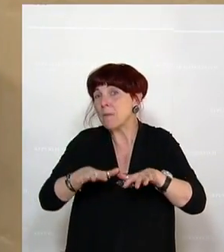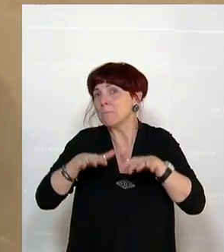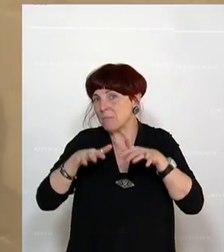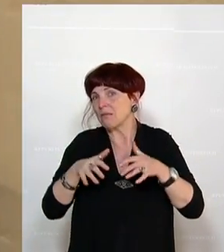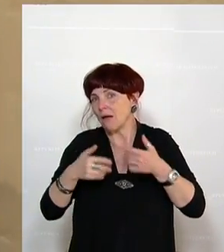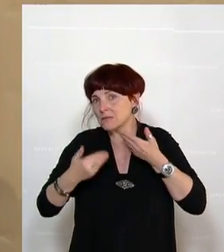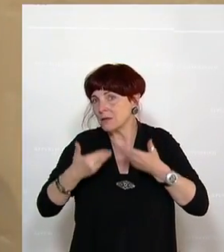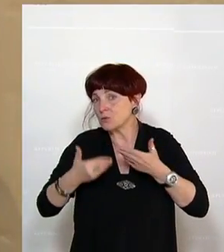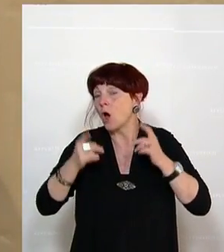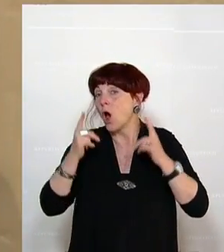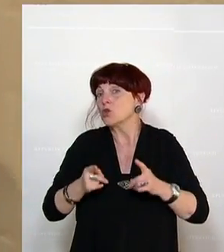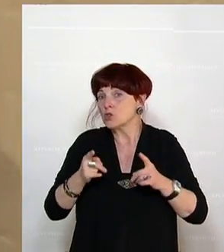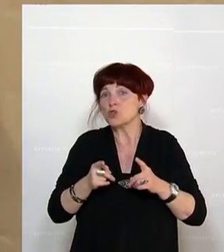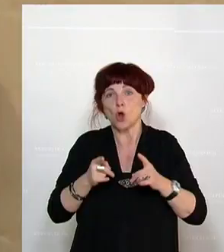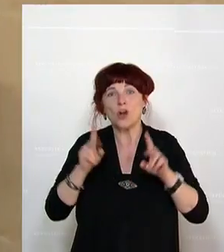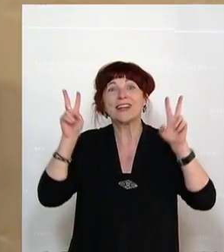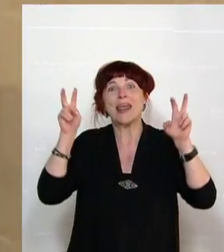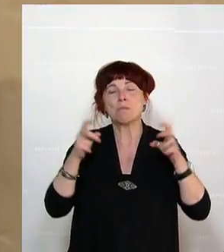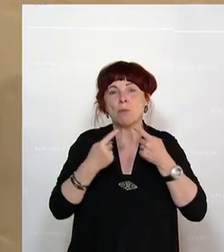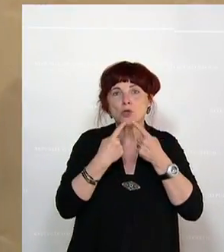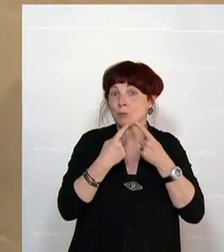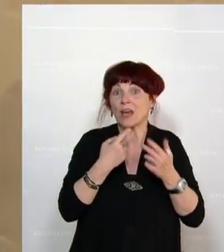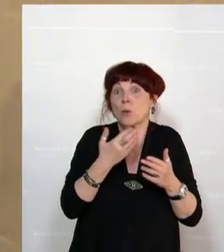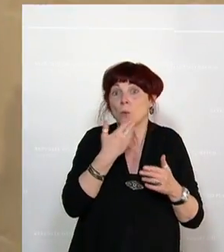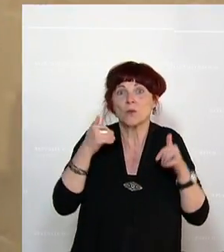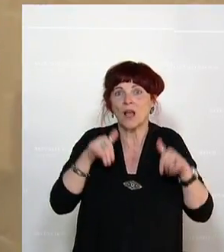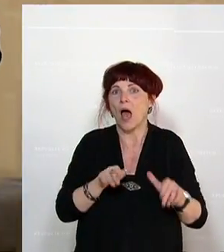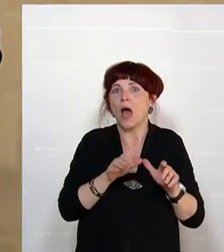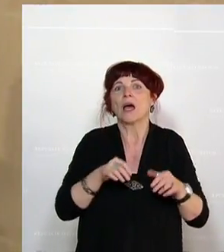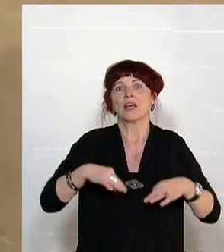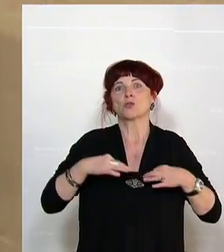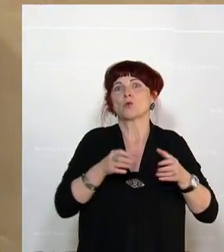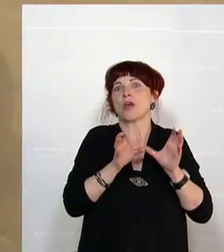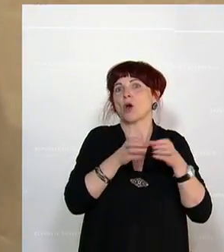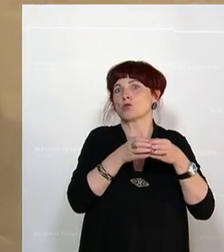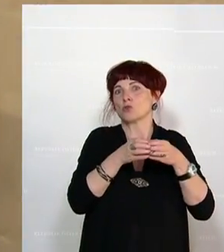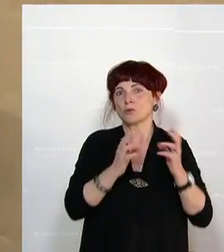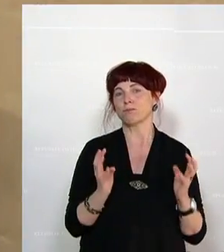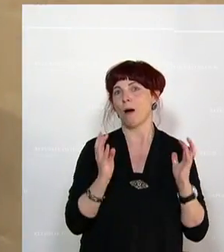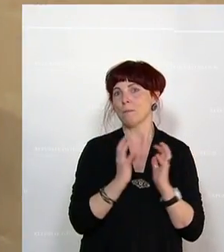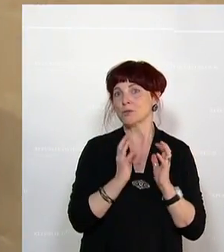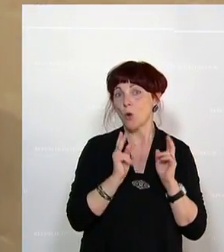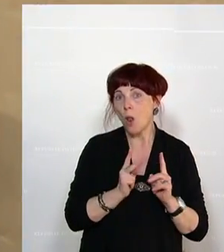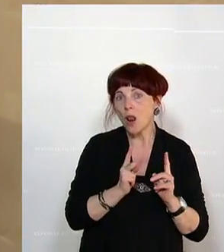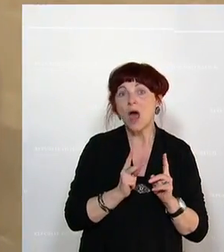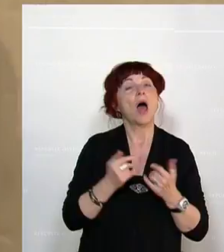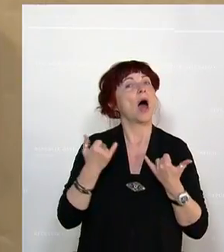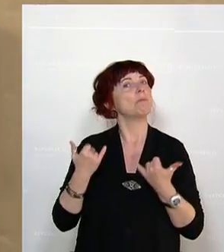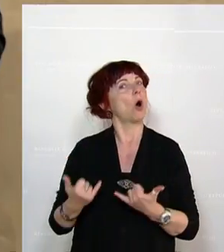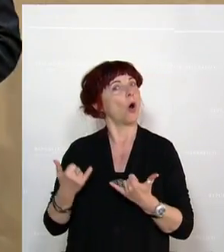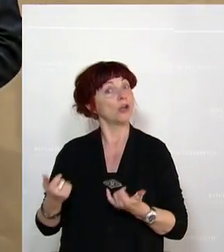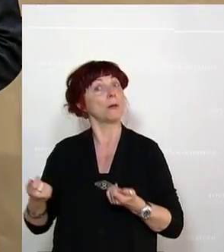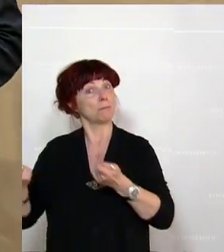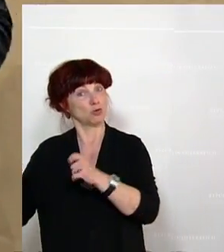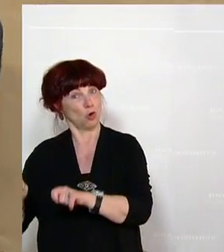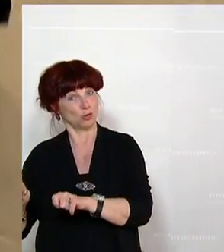eine Materie behandelt hätte sollen, die es noch gar nicht gibt und die heute von Ihnen, sehr geehrte Mitglieder der Regierungsfraktionen, offenbar beschlossen